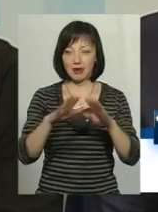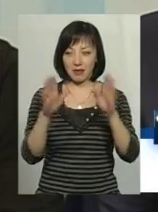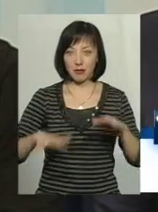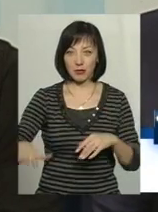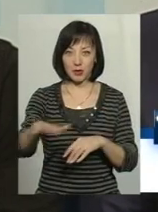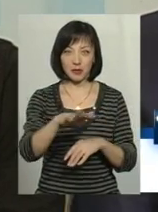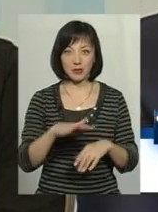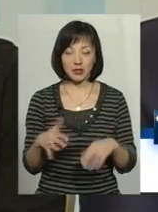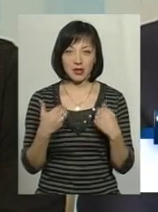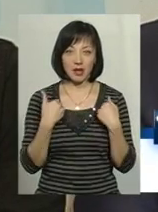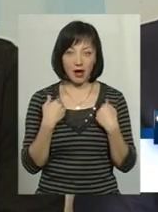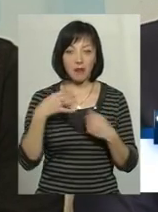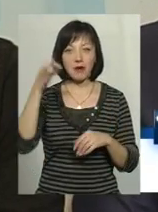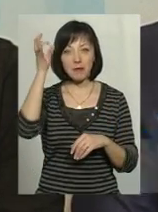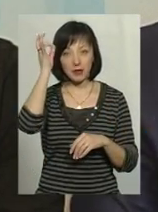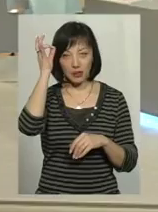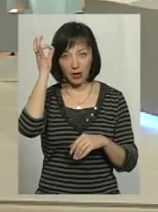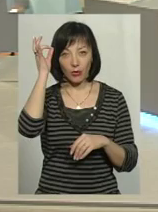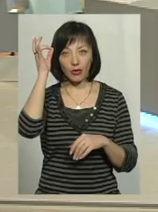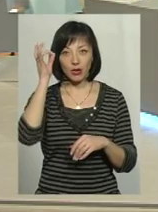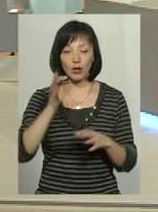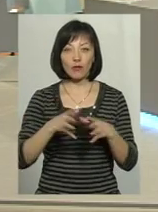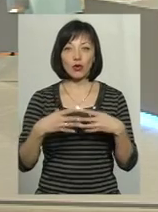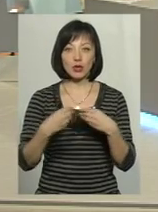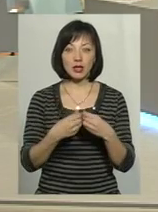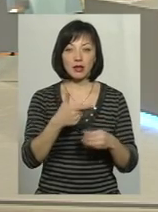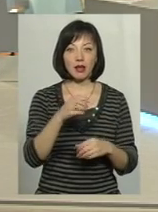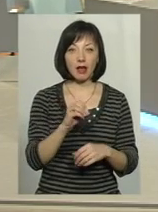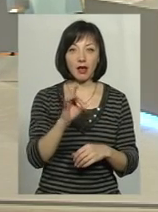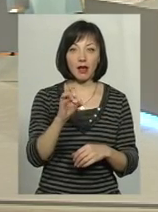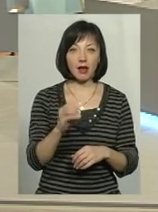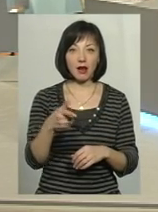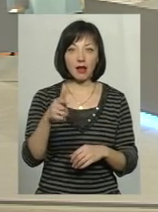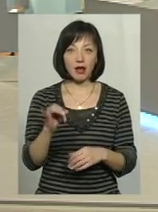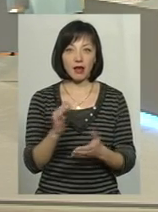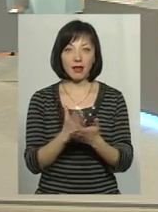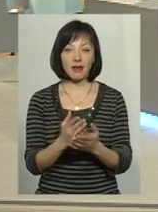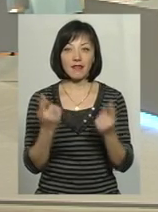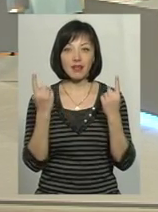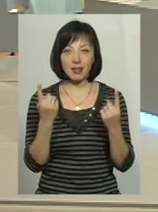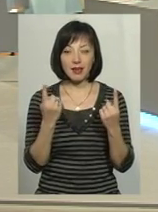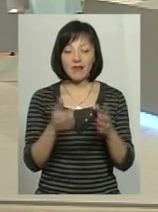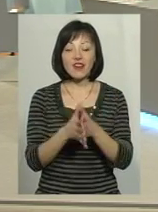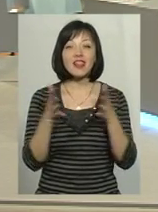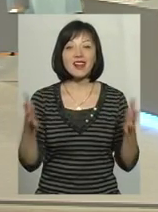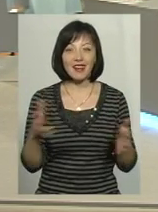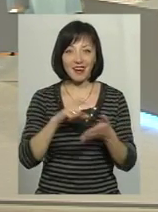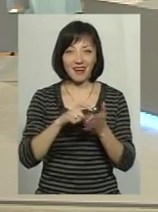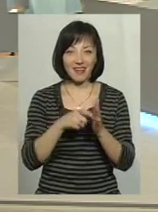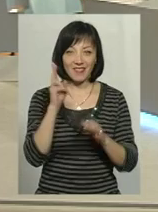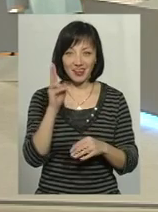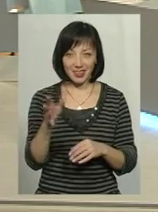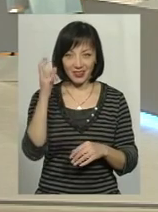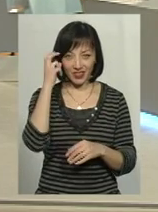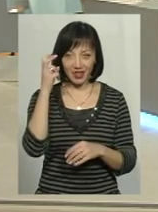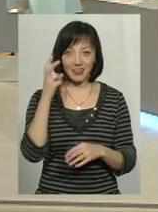цікаво, в депутатів наскільки я пам'ятаю, в родини ГРХ є чимала квартира в Києві. Думаю, там її знайдеться